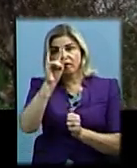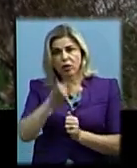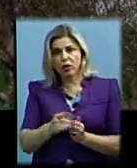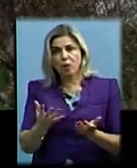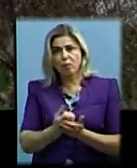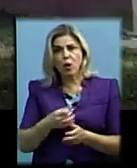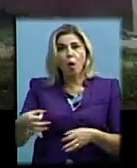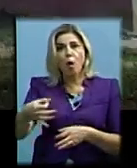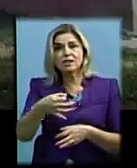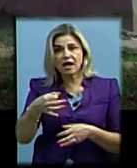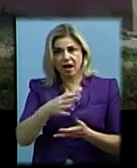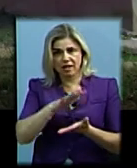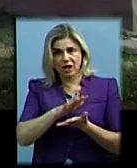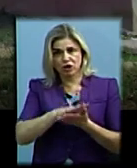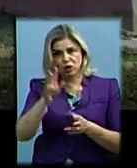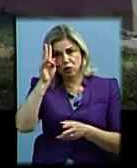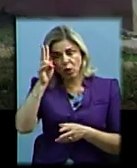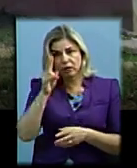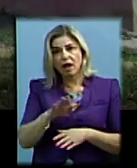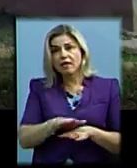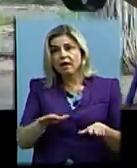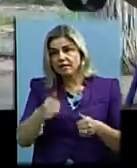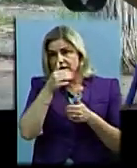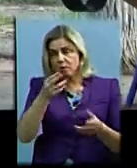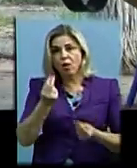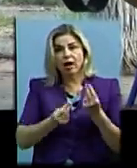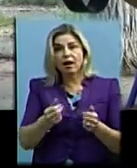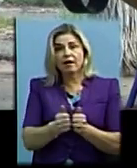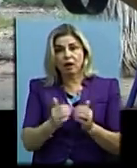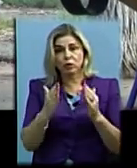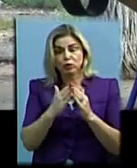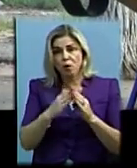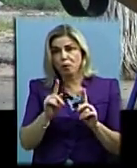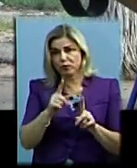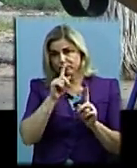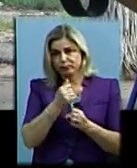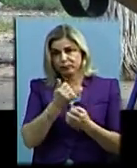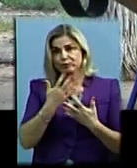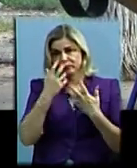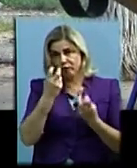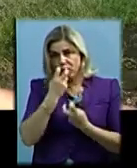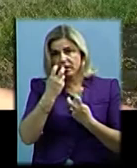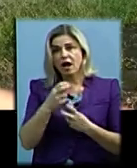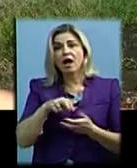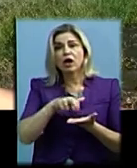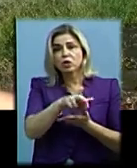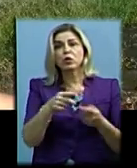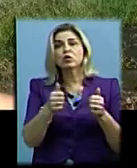нечистот. Діти говорять, не можуть гратись біля будинку через сморід. Доводиться йти до сусіднього двору.